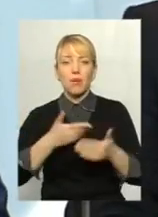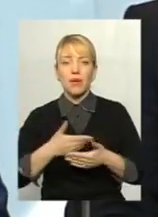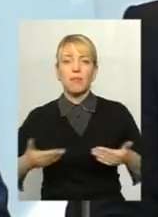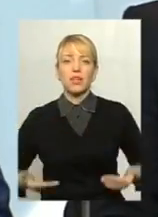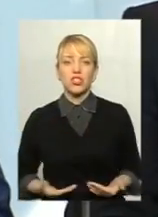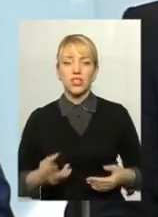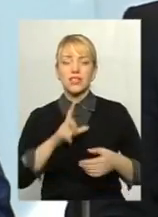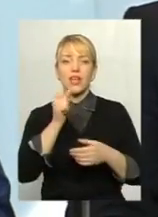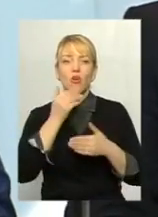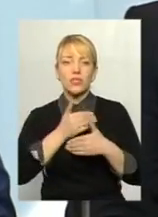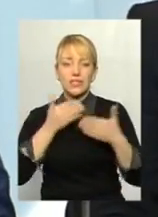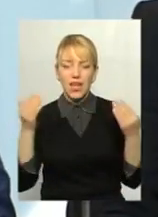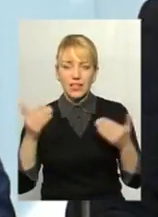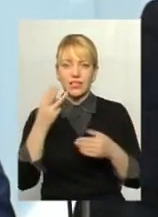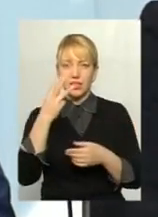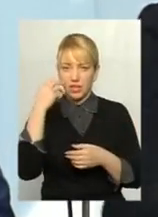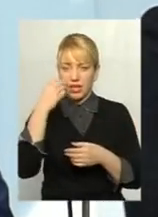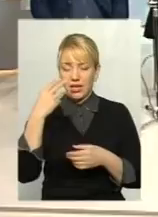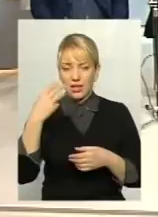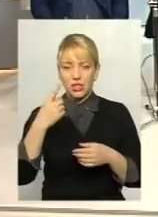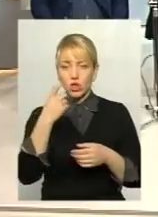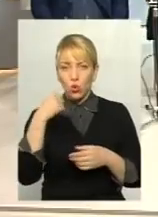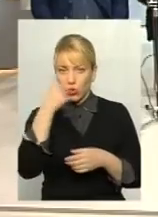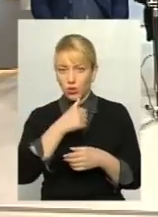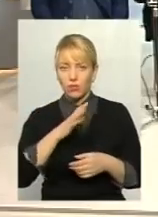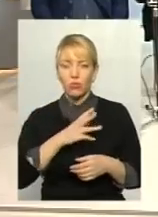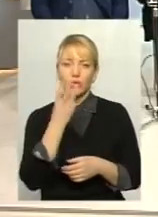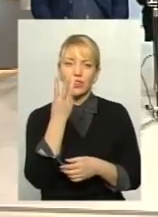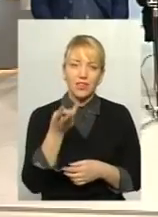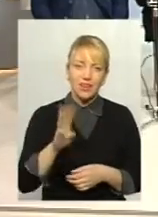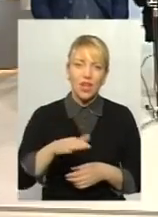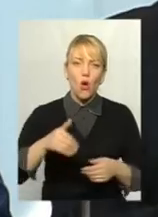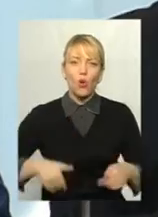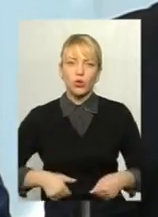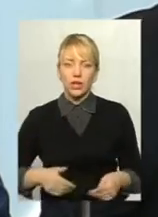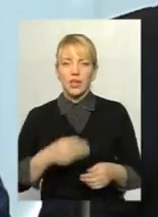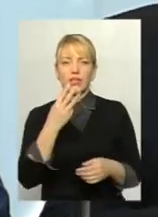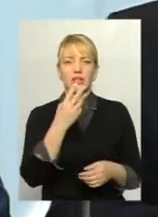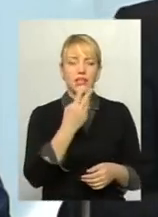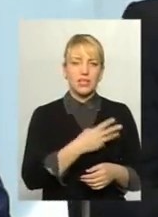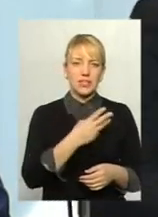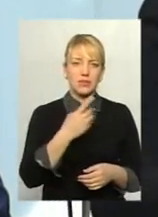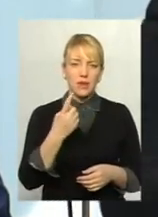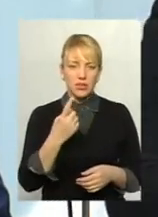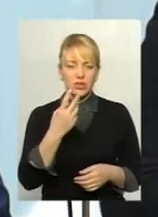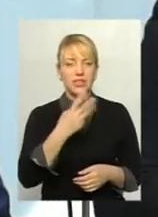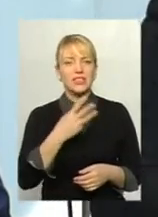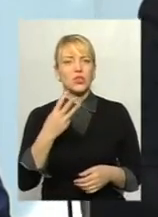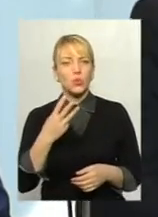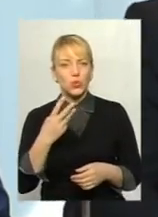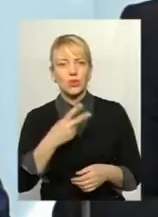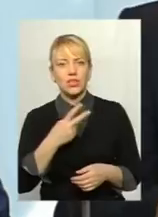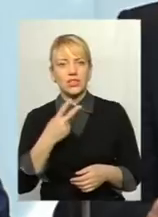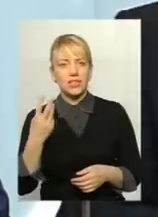три Голодомори. 21-го, 22-го року, коли була неправильна політика. 32-го, 33-го, коли за рахунок українського села і землі